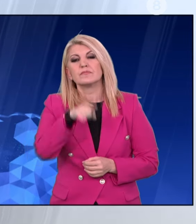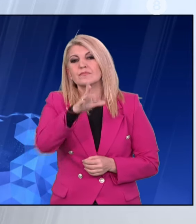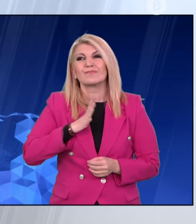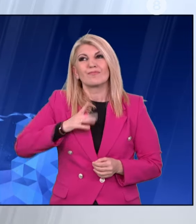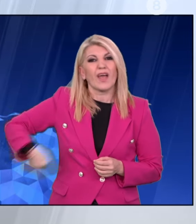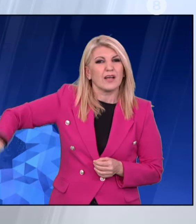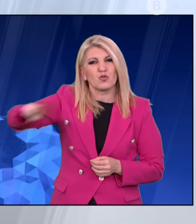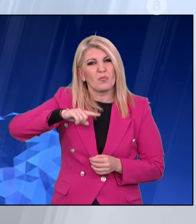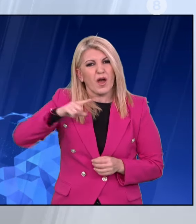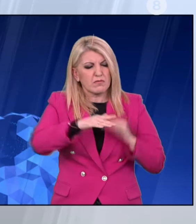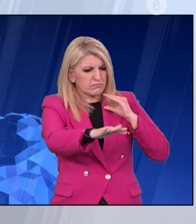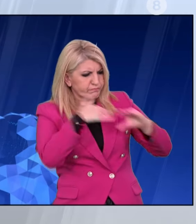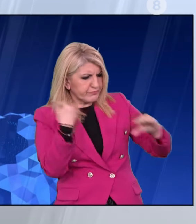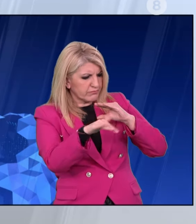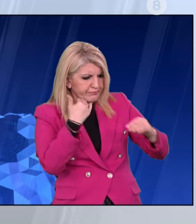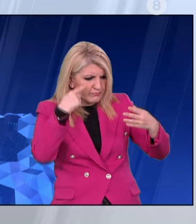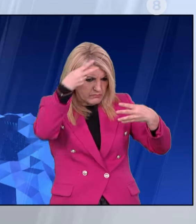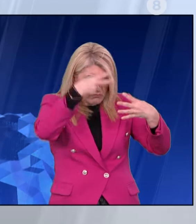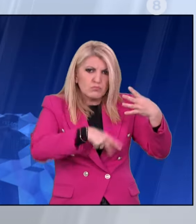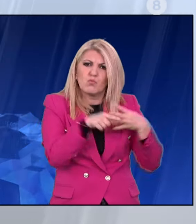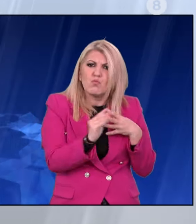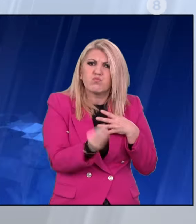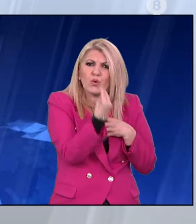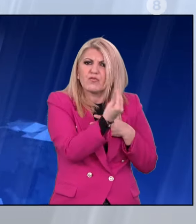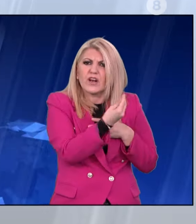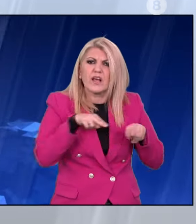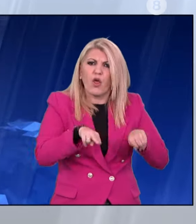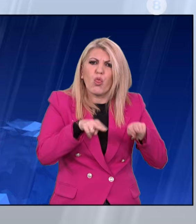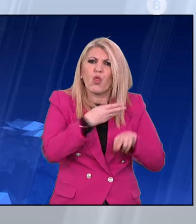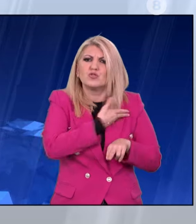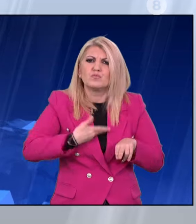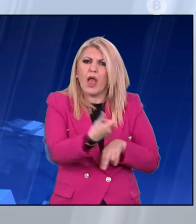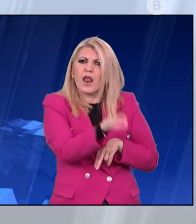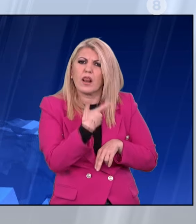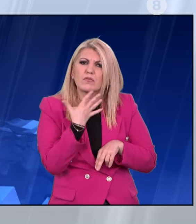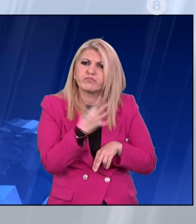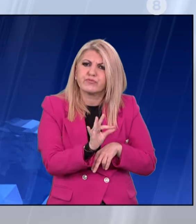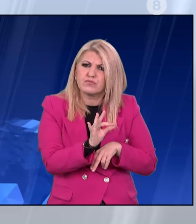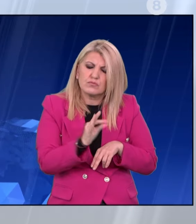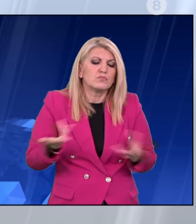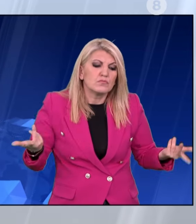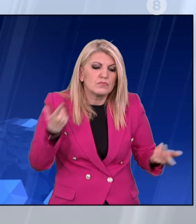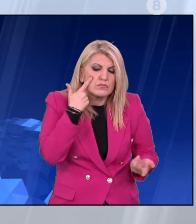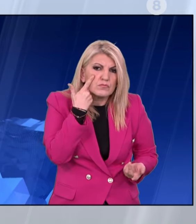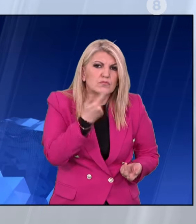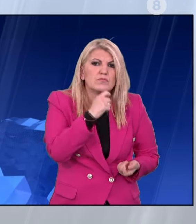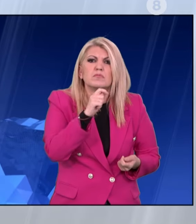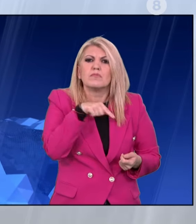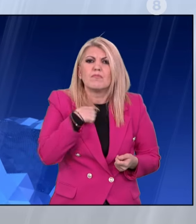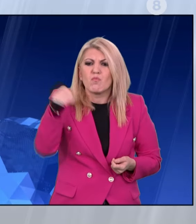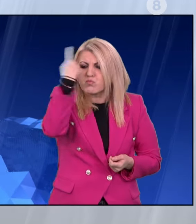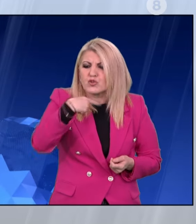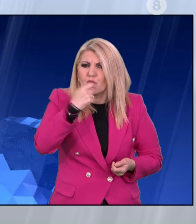από την Άννα Μισέλα Σημακοπούλου εμφανίζονται οργισμένοι καθώς μέχρι σήμερα δεν έχουν λάβει απαντήσεις από την πολιτεία σχετικά με τη διαρροή των προσωπικών τους δεδομένων. Το